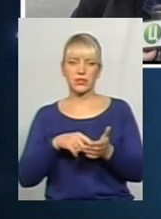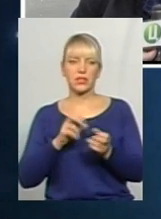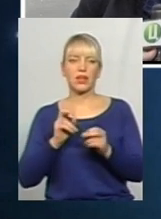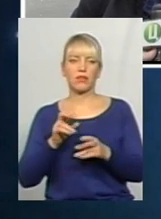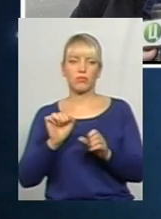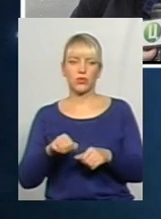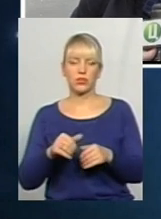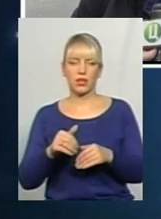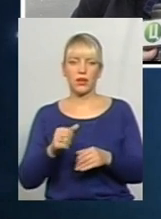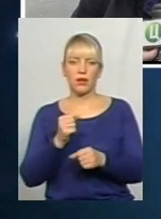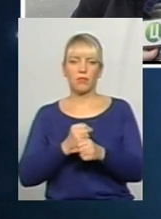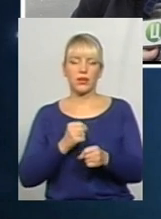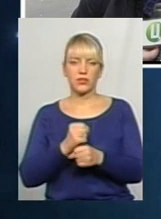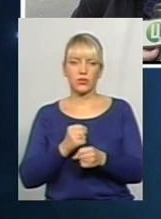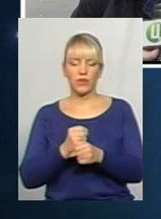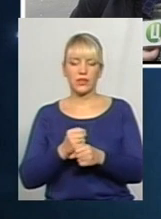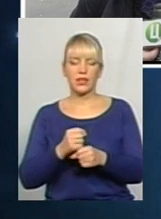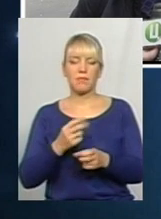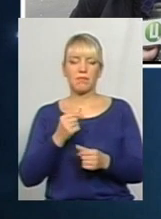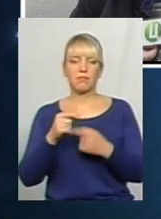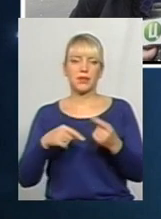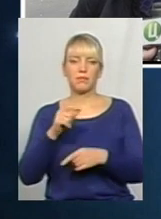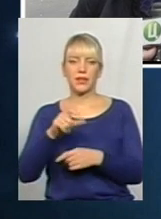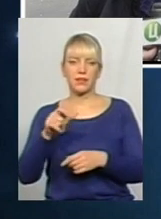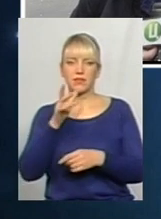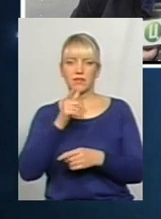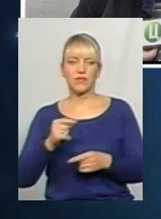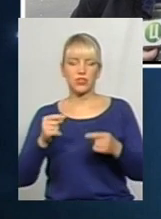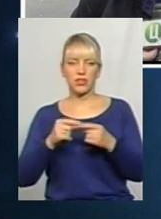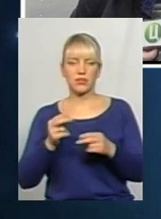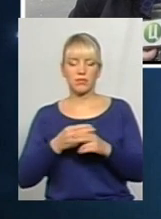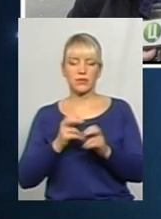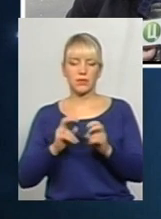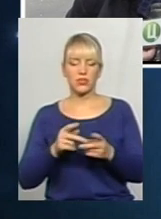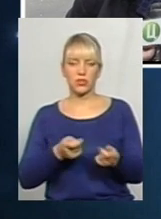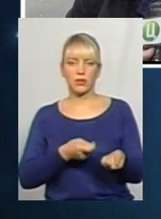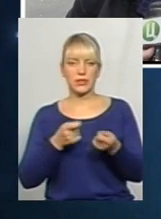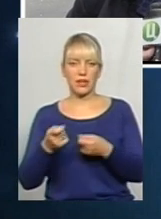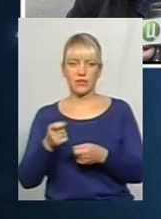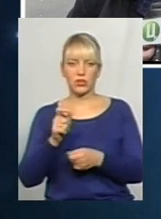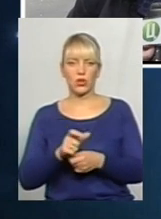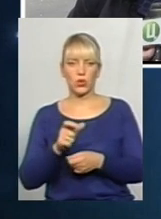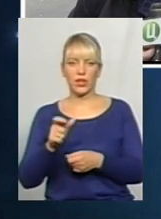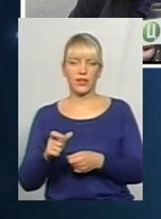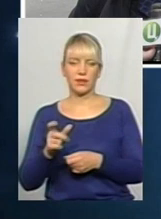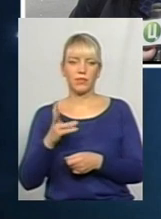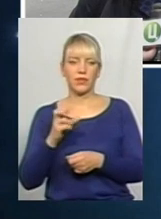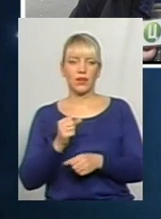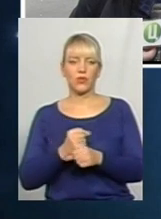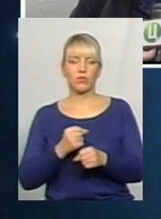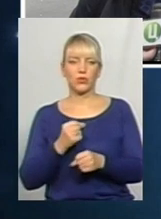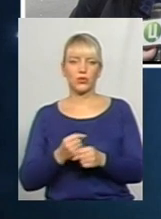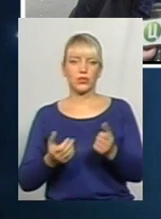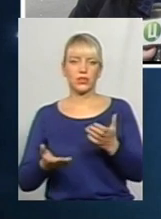можна працювати підприємцям вчасно і безпечно доставити людей на роботу,